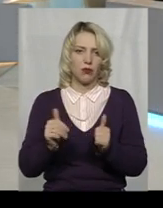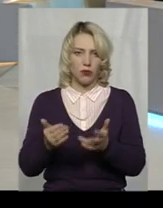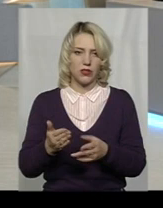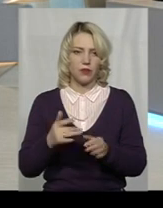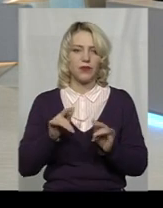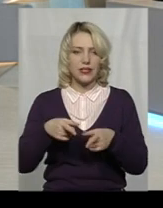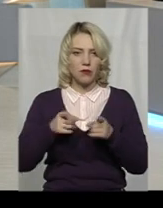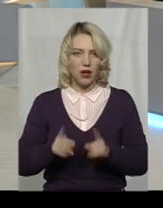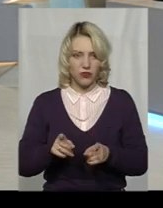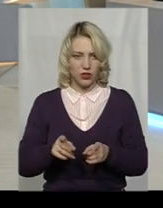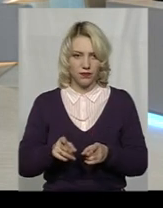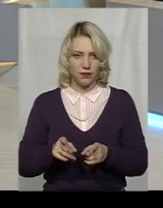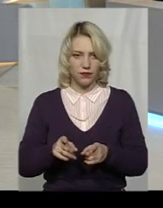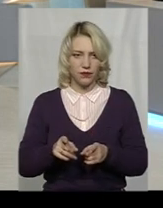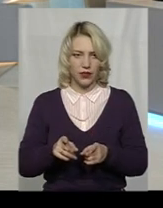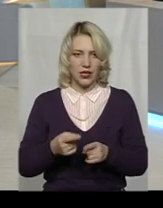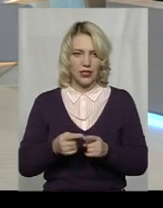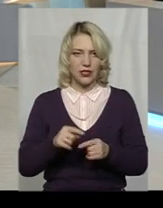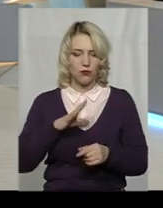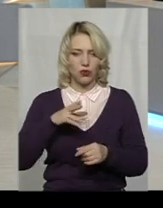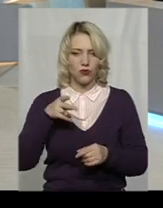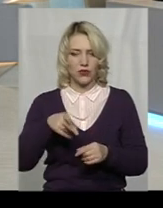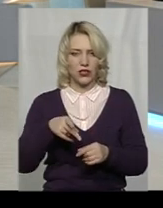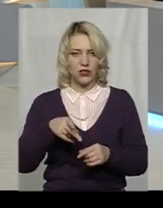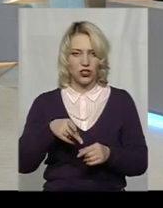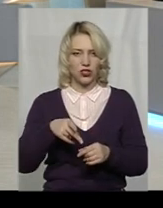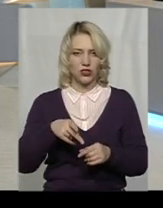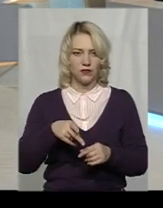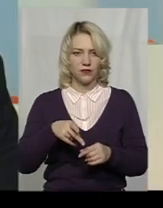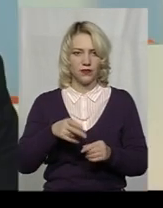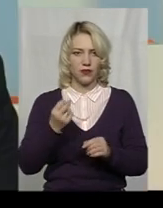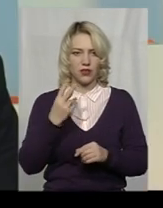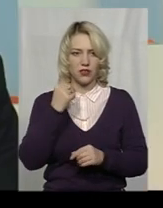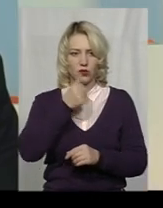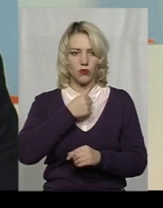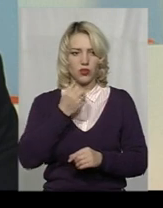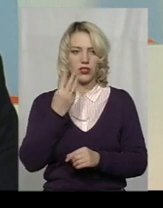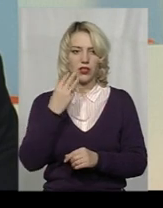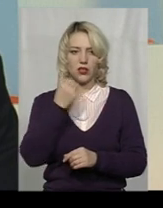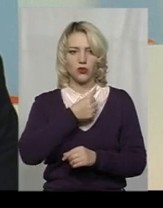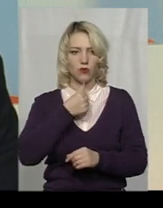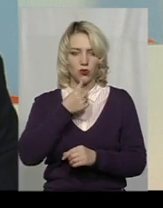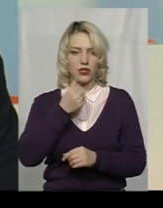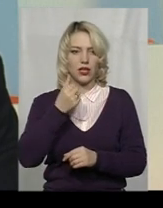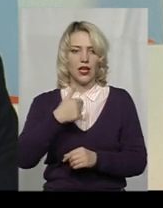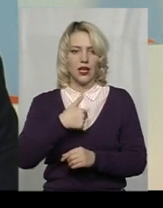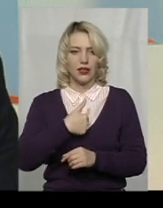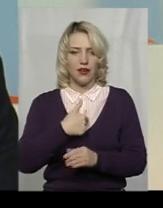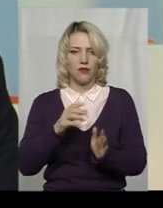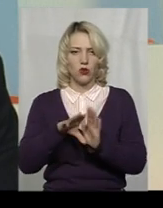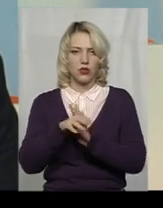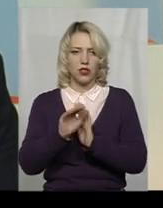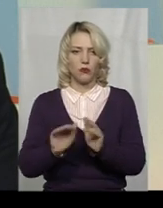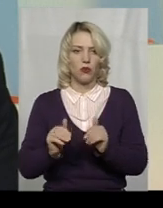Справді, це було у 2012-2013 році. Я вносила